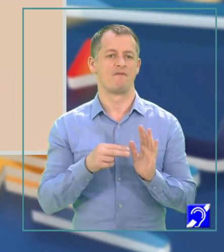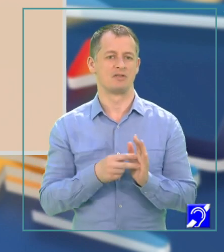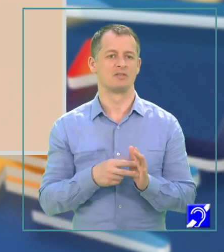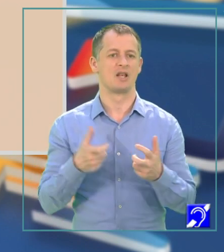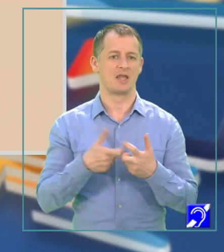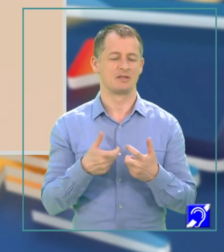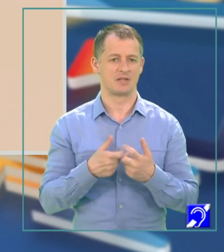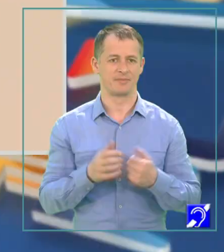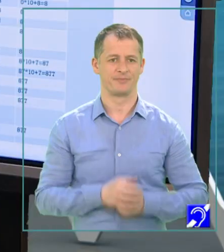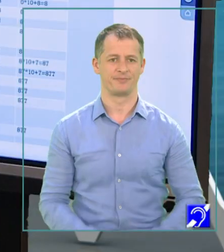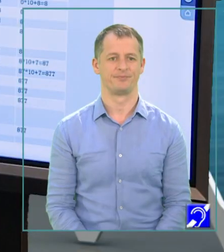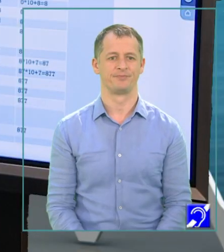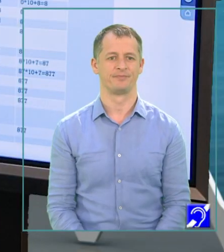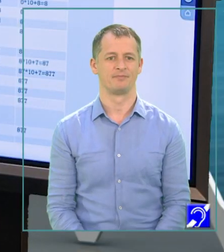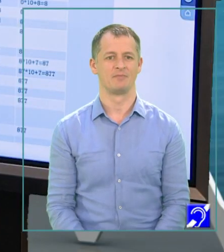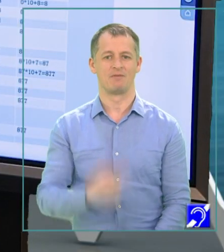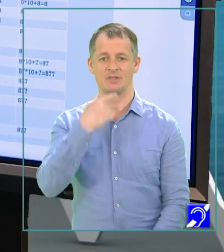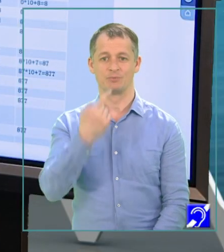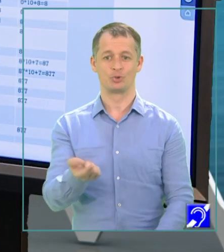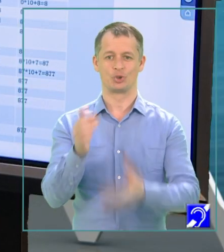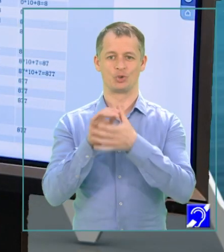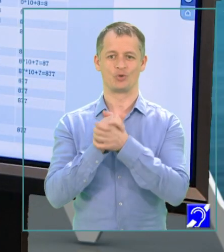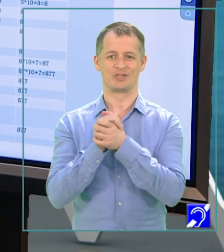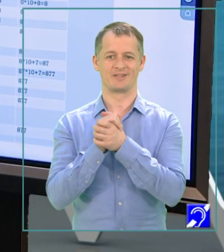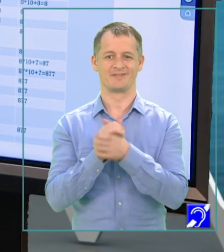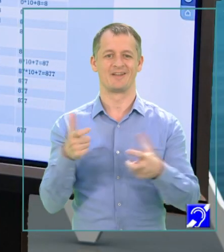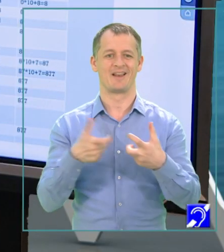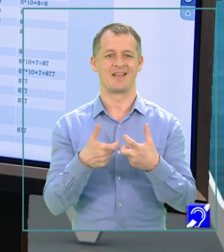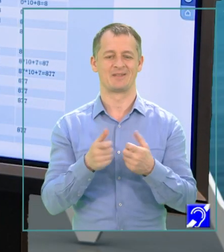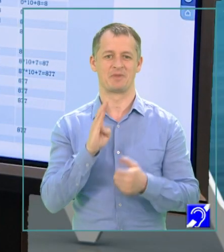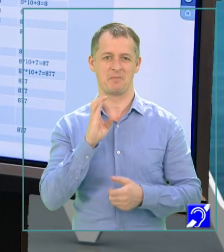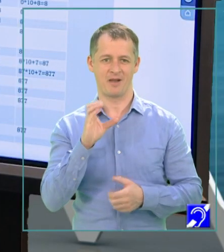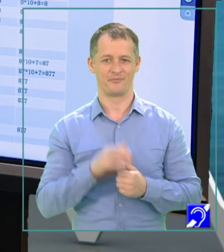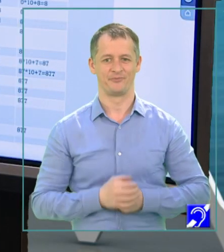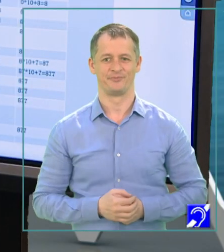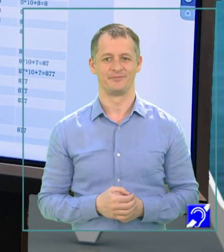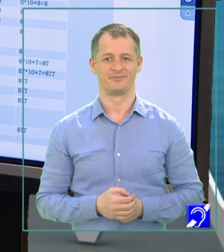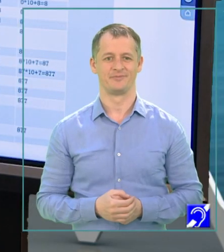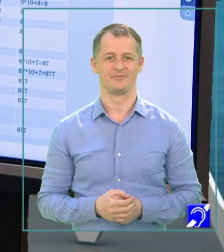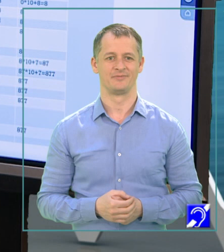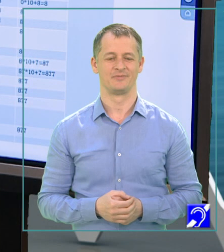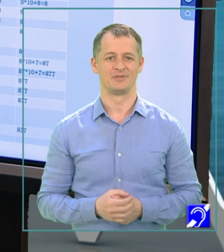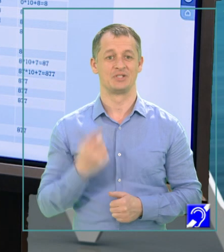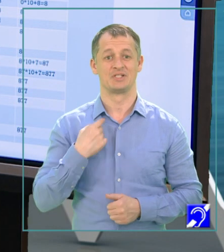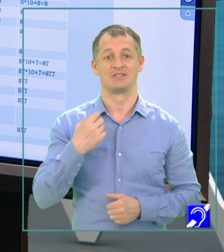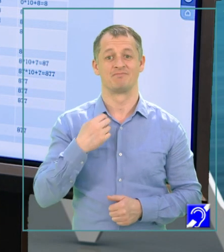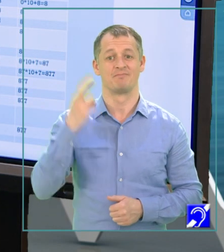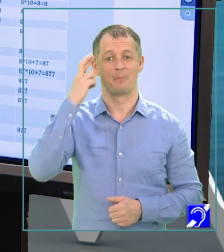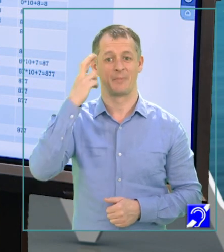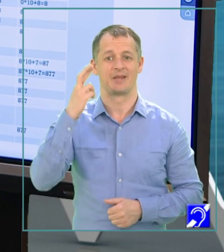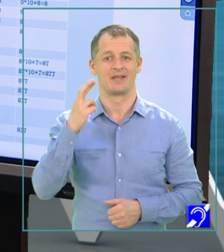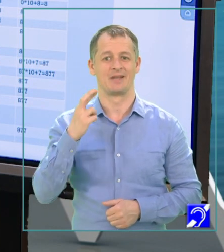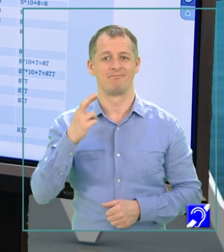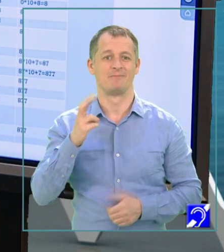asupra cifrelor unui număr. Vă urez succes la examenul de bacalaureat și sper ca rezultatele să